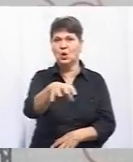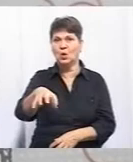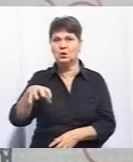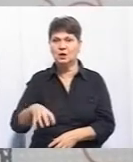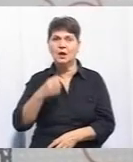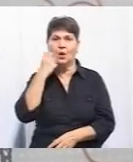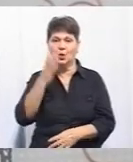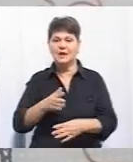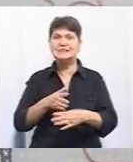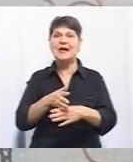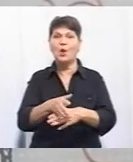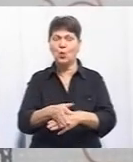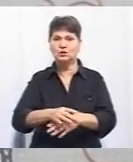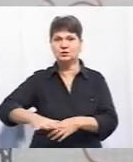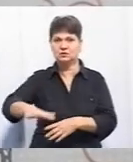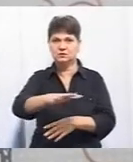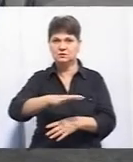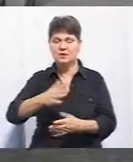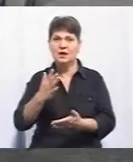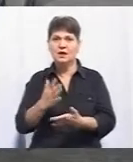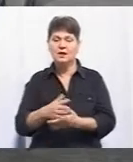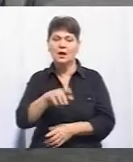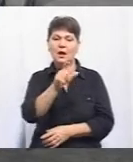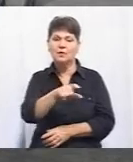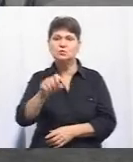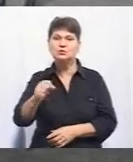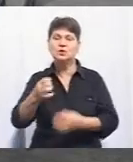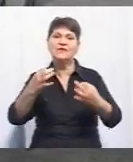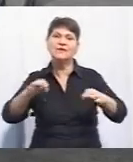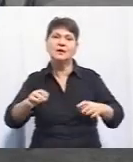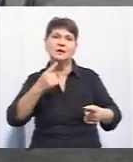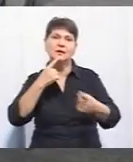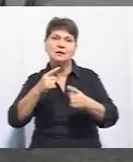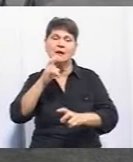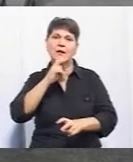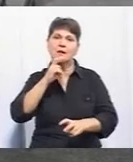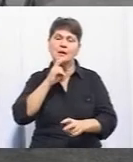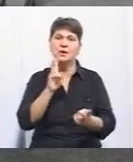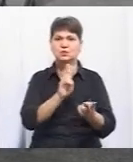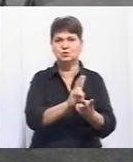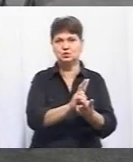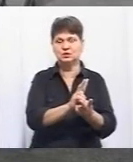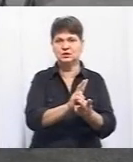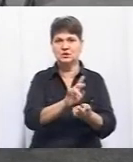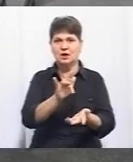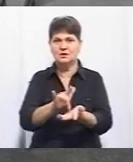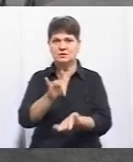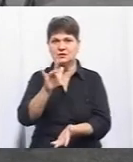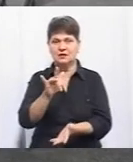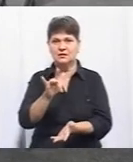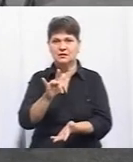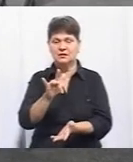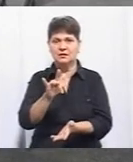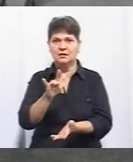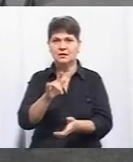Коли ти заходиш в простір, це є лаунж-зона, де люди можуть вільно спілкуватись, попити кави. Зустрічає по центру лаунж-зони,